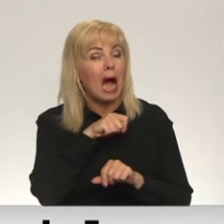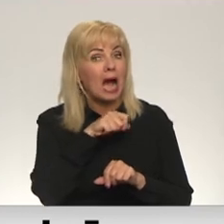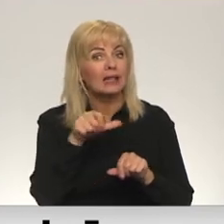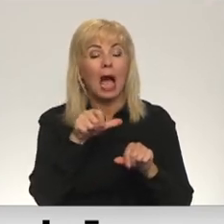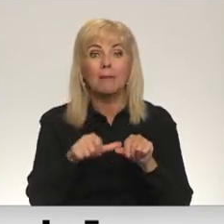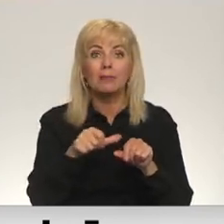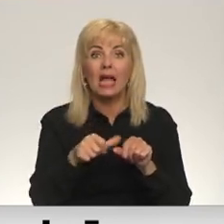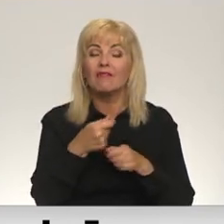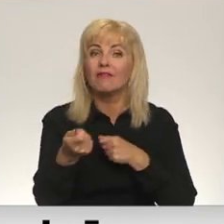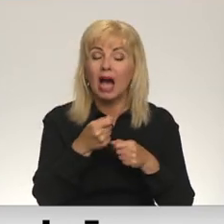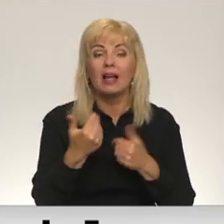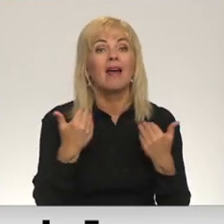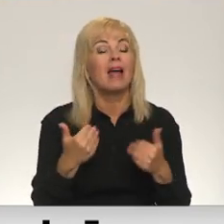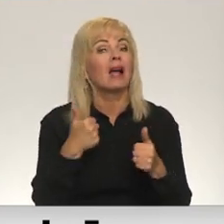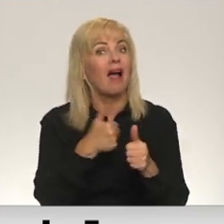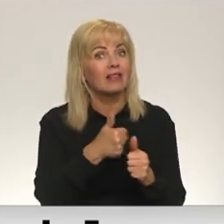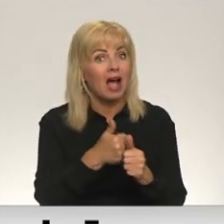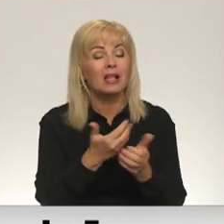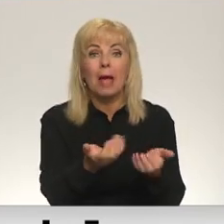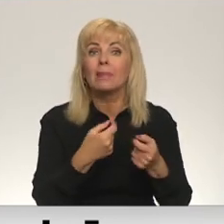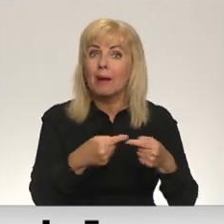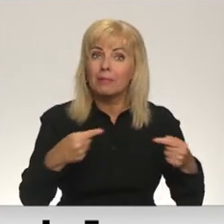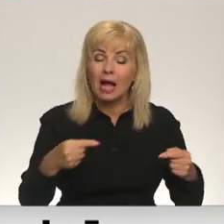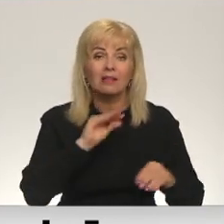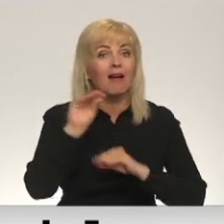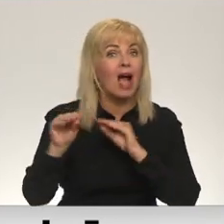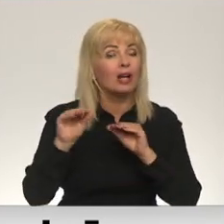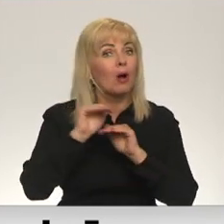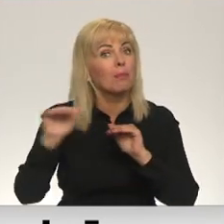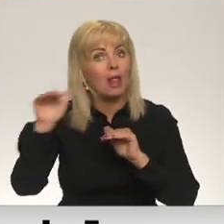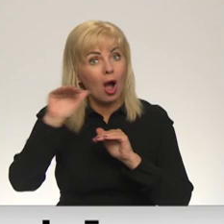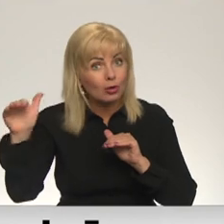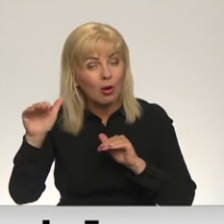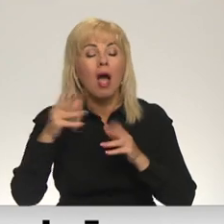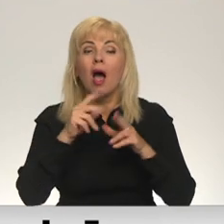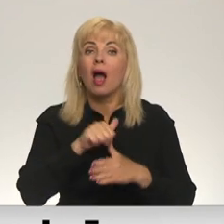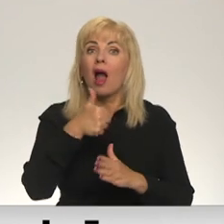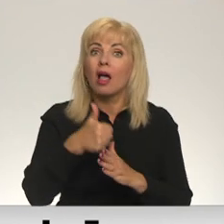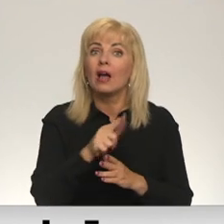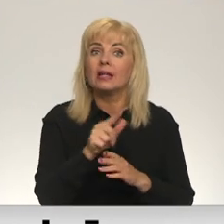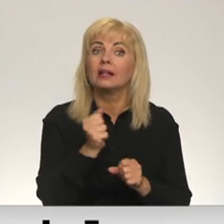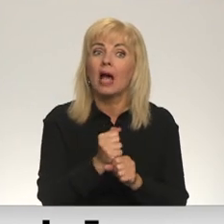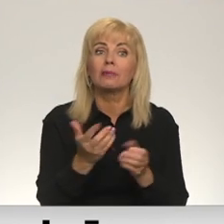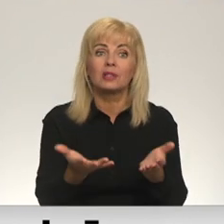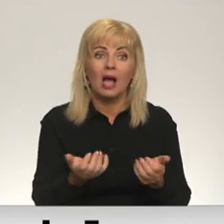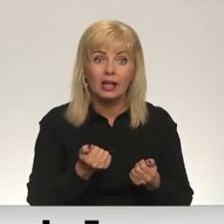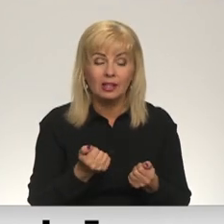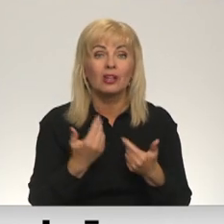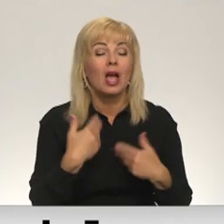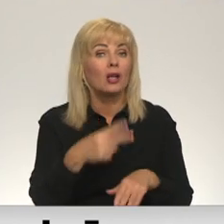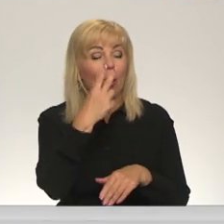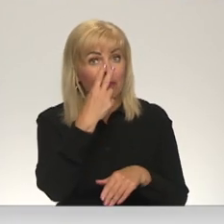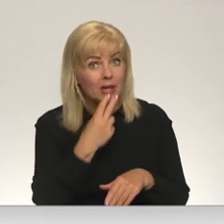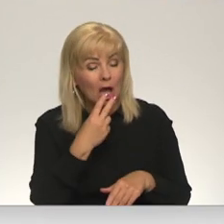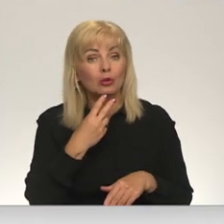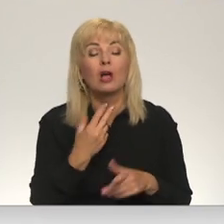ir asistent. Pieņem pretis un kartotās plauktos. Tomēr galvenais esot, ka darbs atrasts. Kad tu esi pieredzi